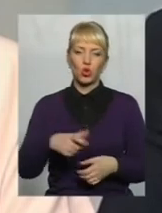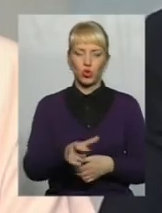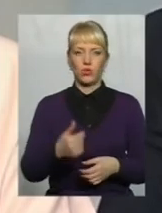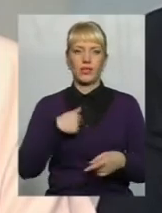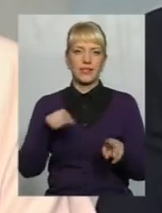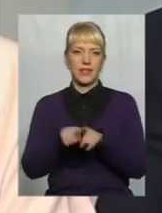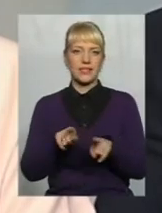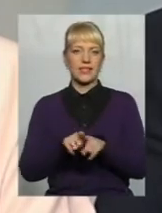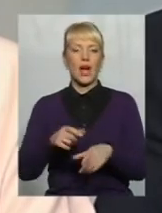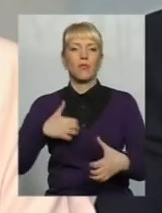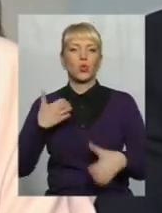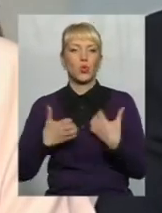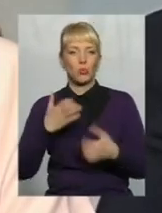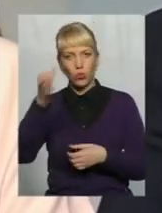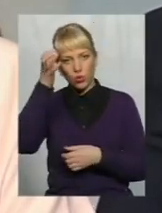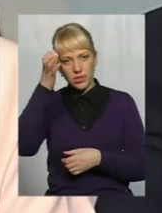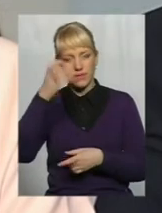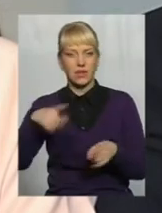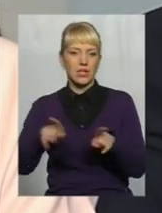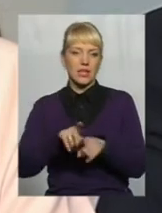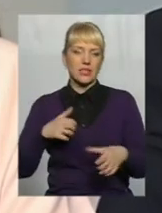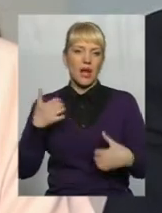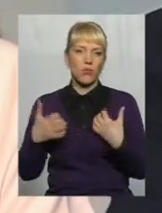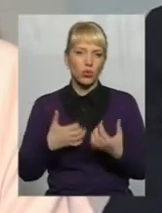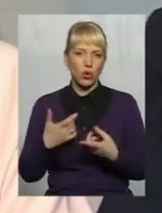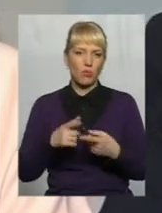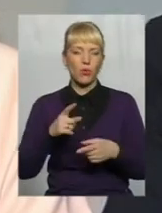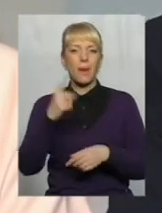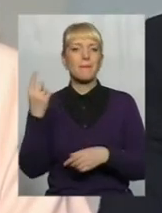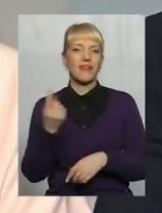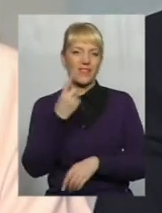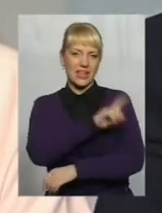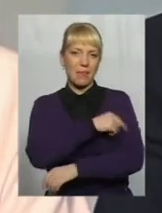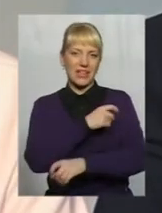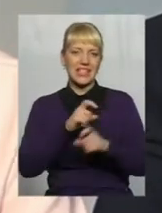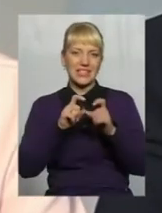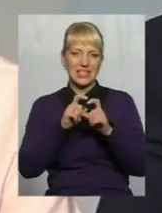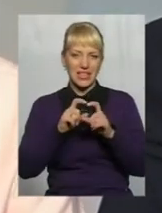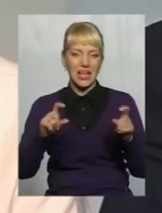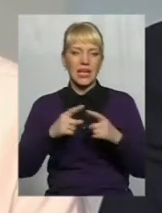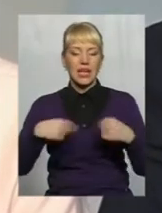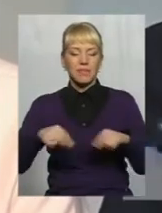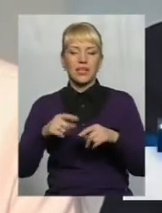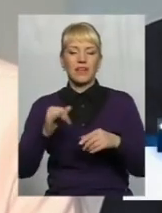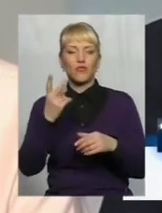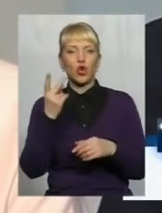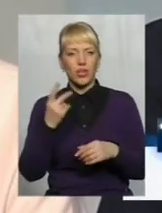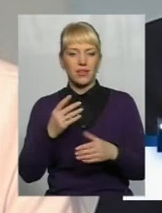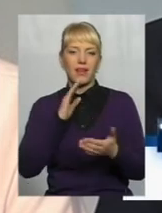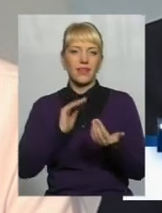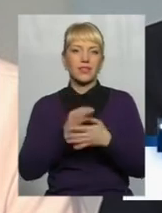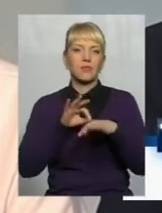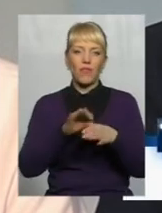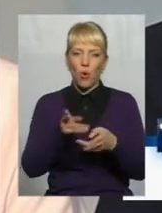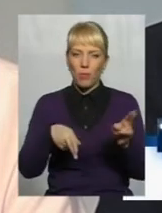турбує освіта, нас так само турбує первинна медицина Медицина вторинна, якість проведення операції і